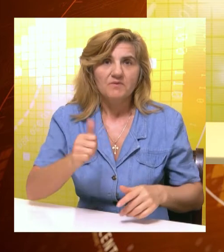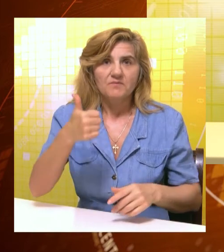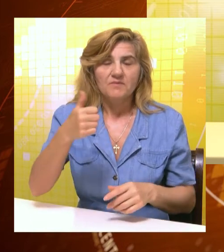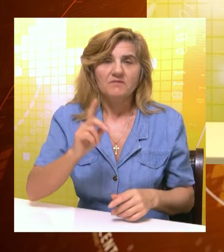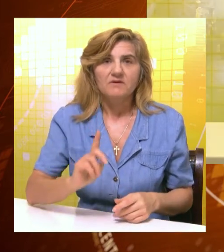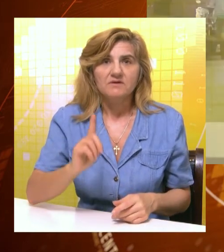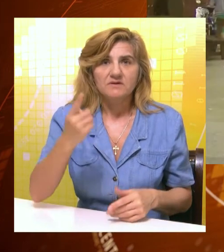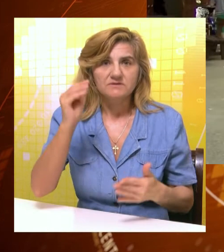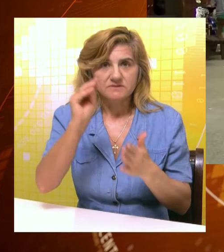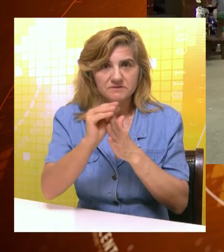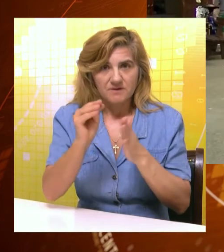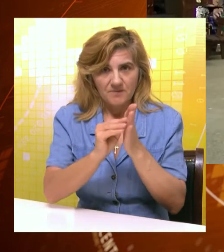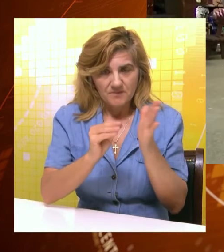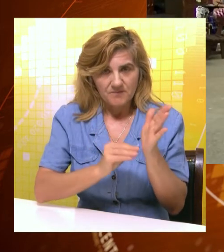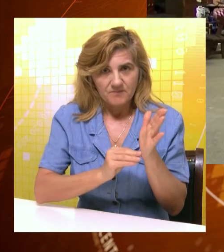rezultati.